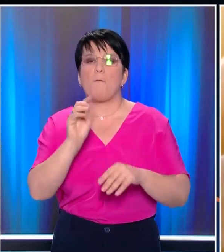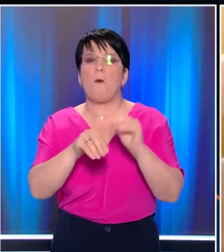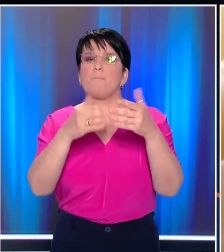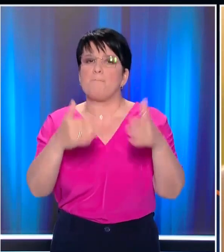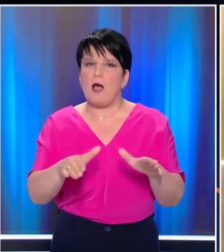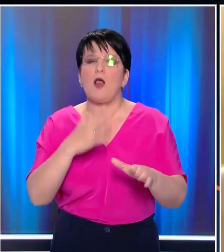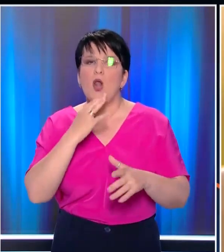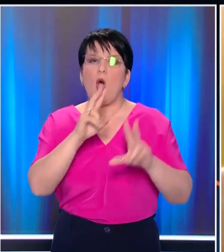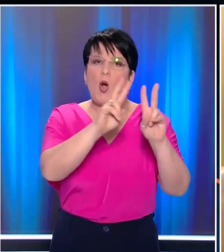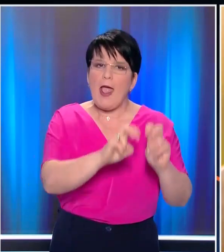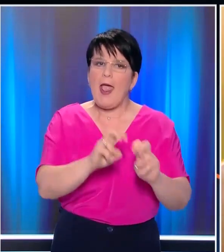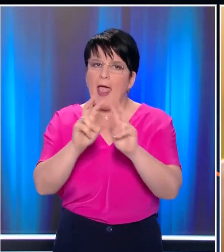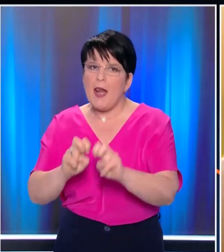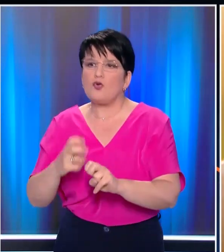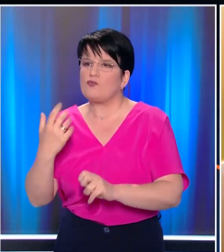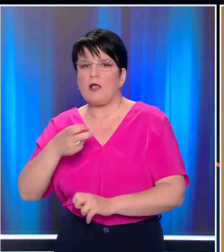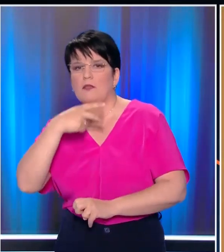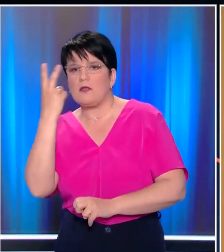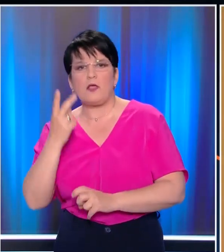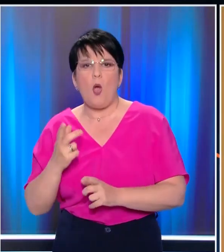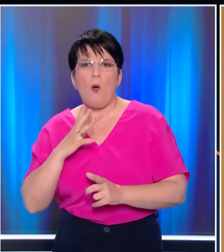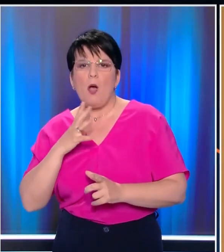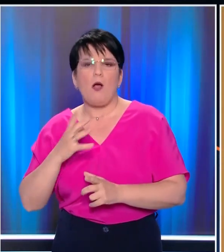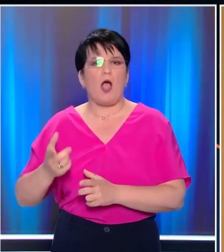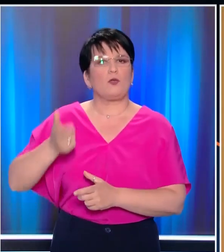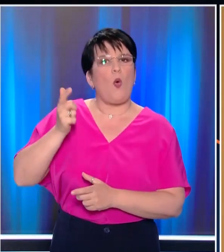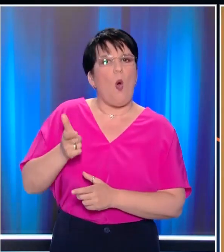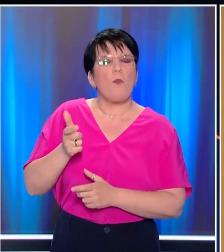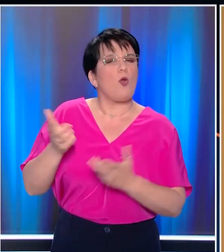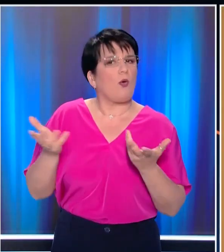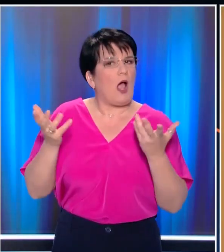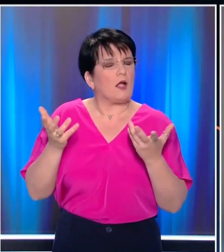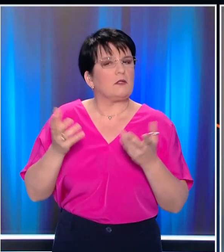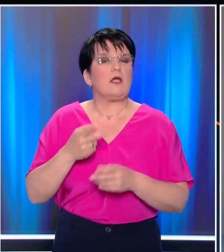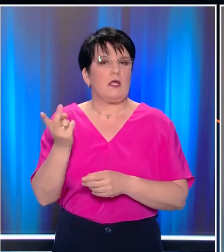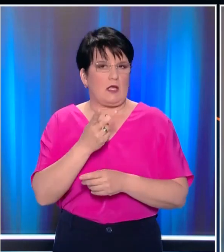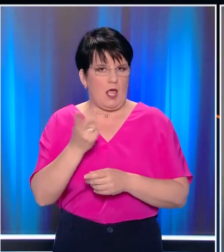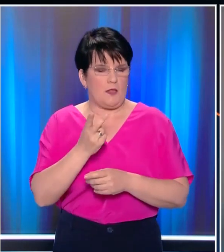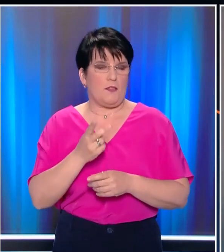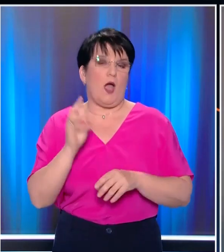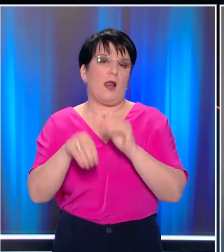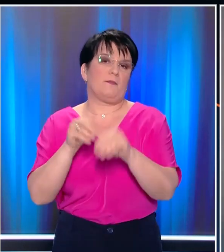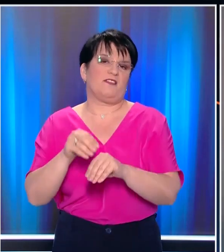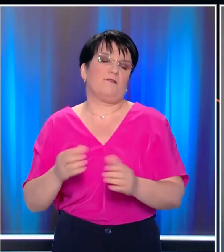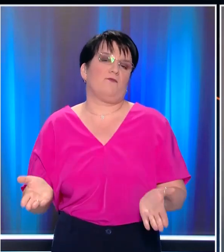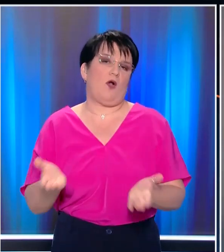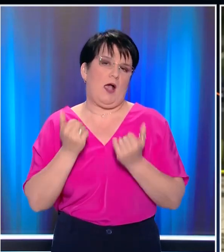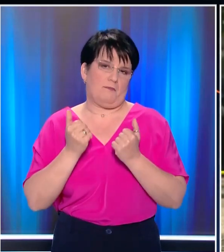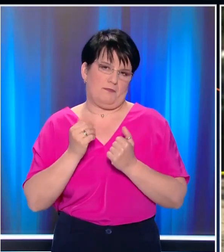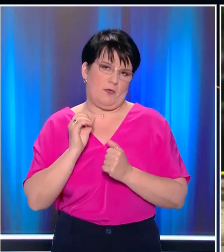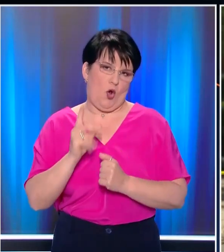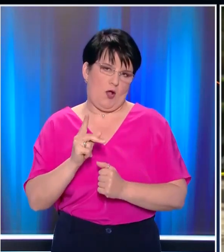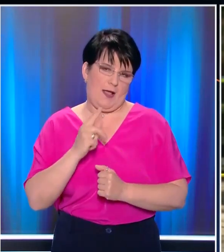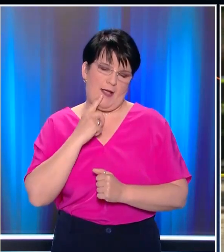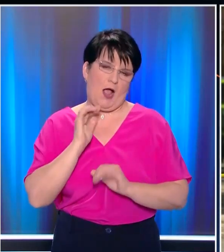αύξηση των ελέγχων πριν κάποιος έχει το δικαίωμα να αποκτήσει όπλο Και οι δύο παρεμβάσεις δεν έχουν πάρει το πράσινο φως από τη Γερουσία